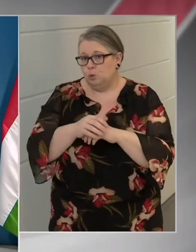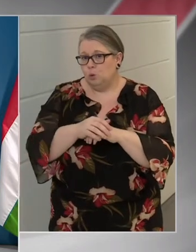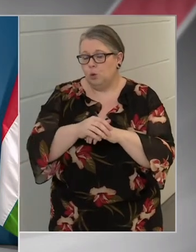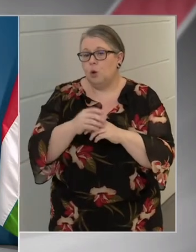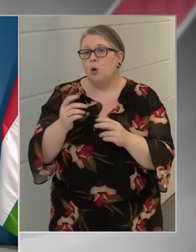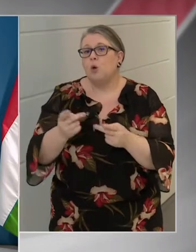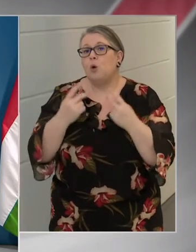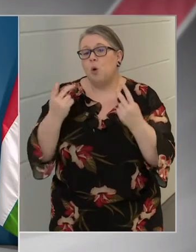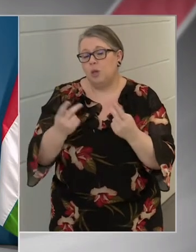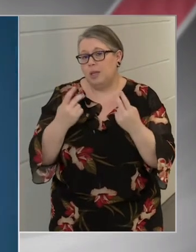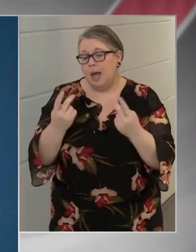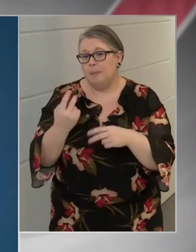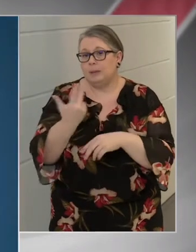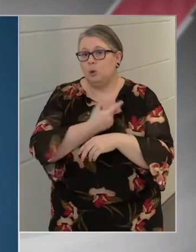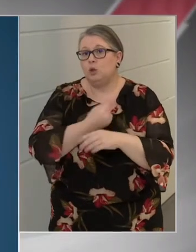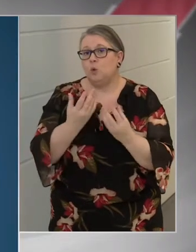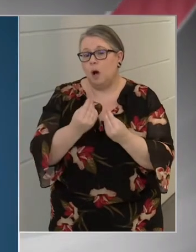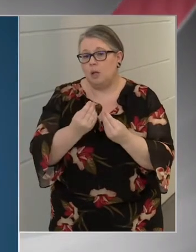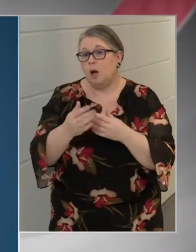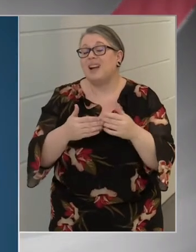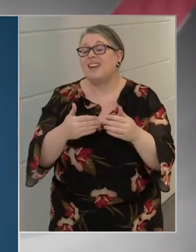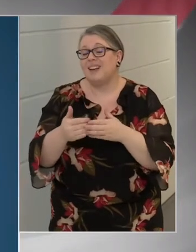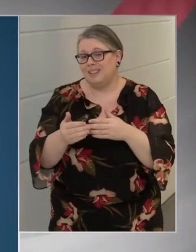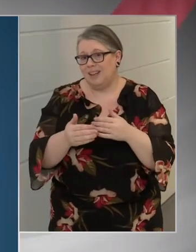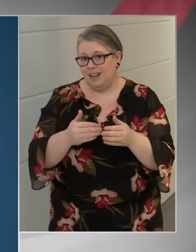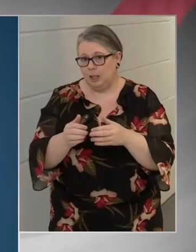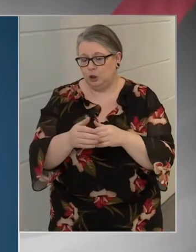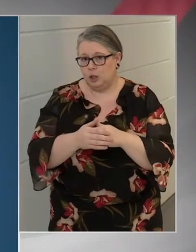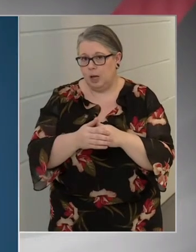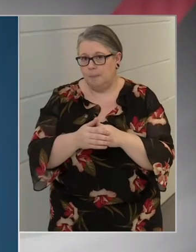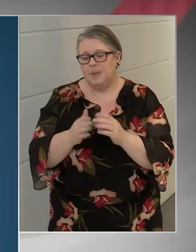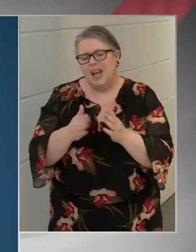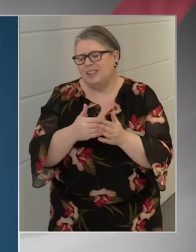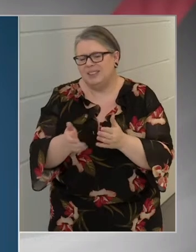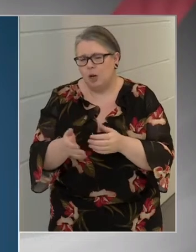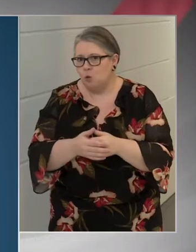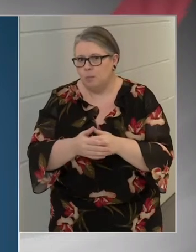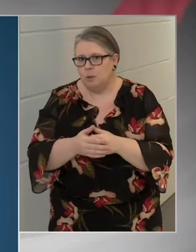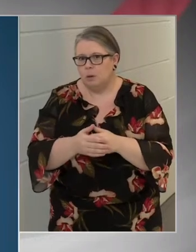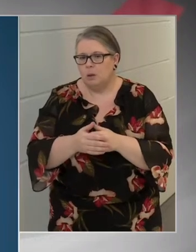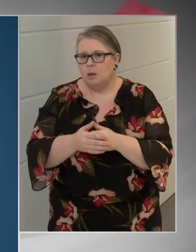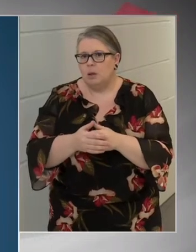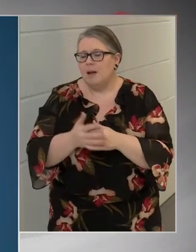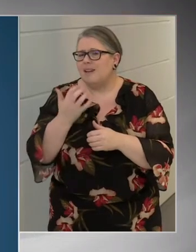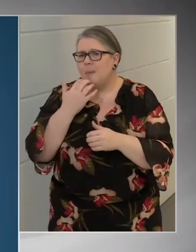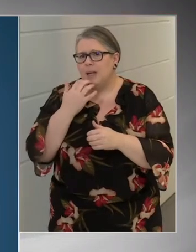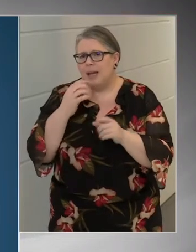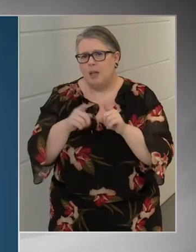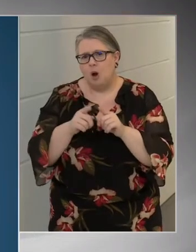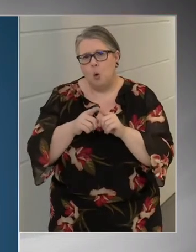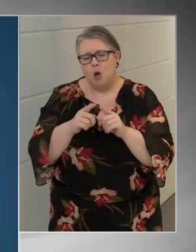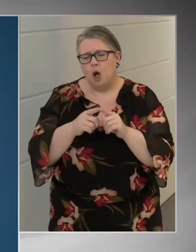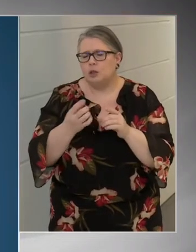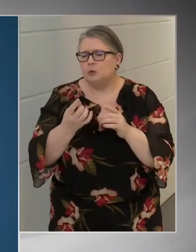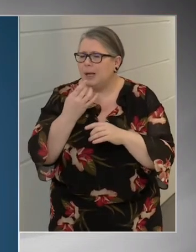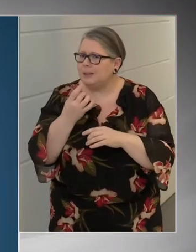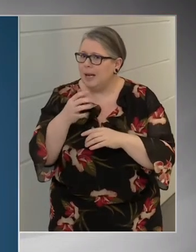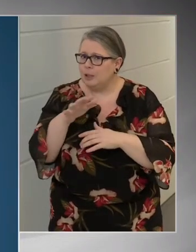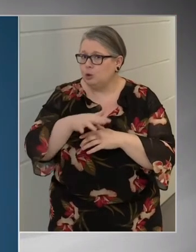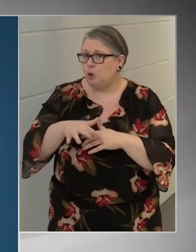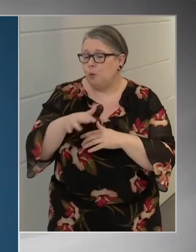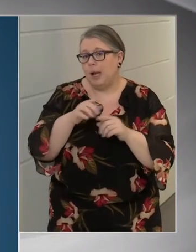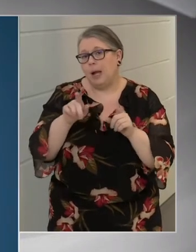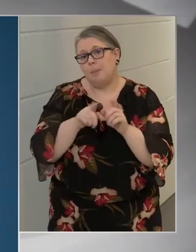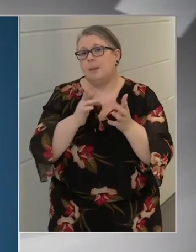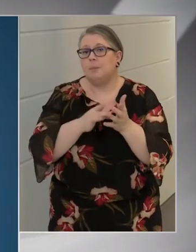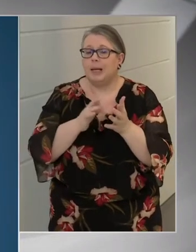könnyebb az oltóanyagnak a kezelhetősége, egyszerűbb. Nem igényel olyan extrém körülményeket,